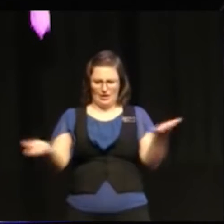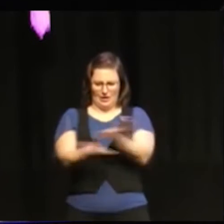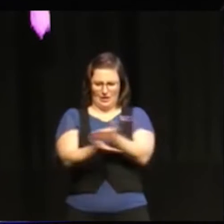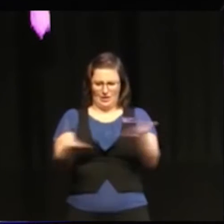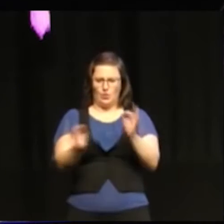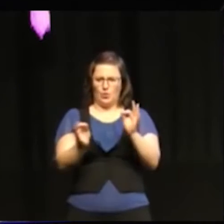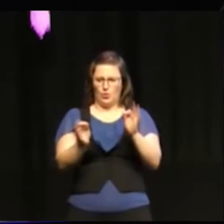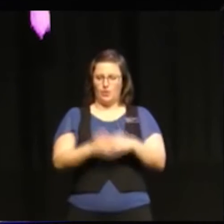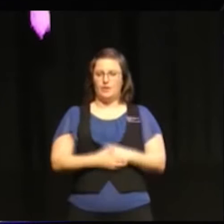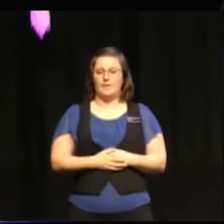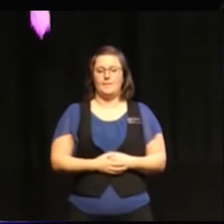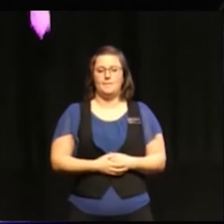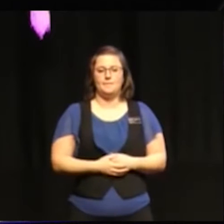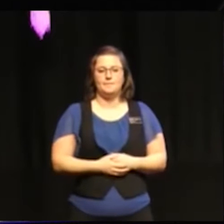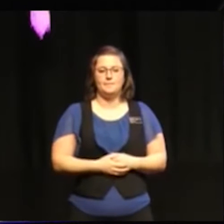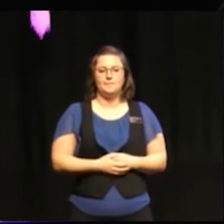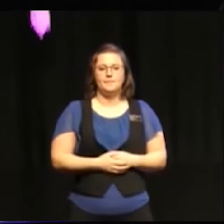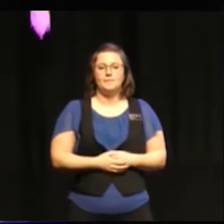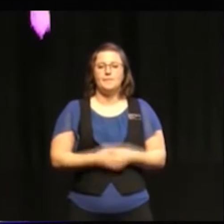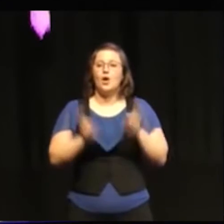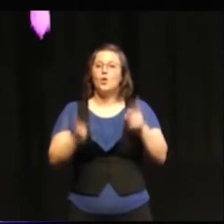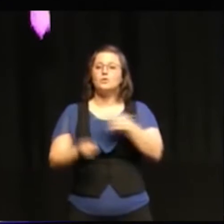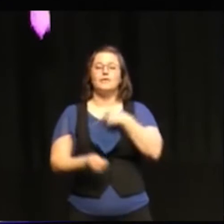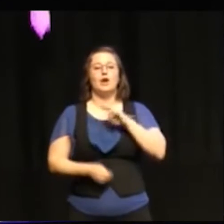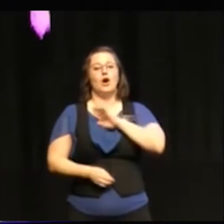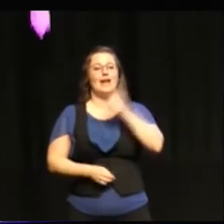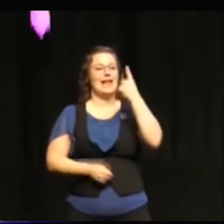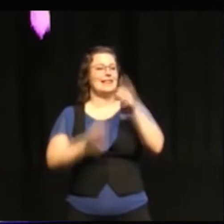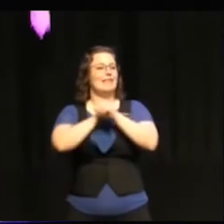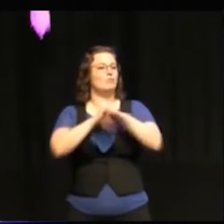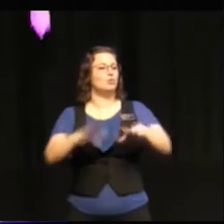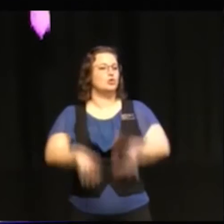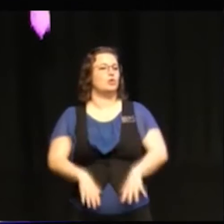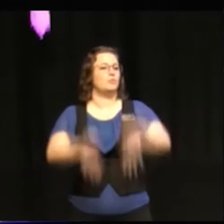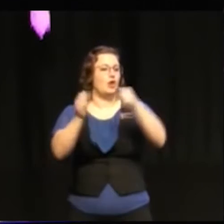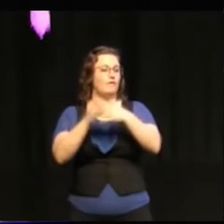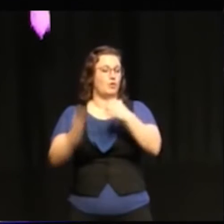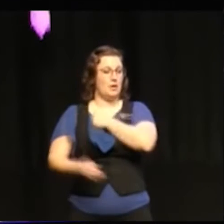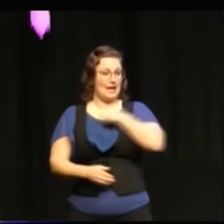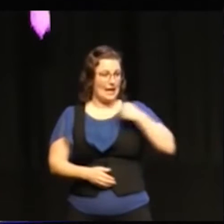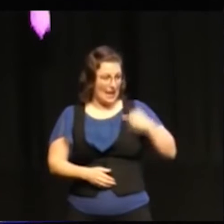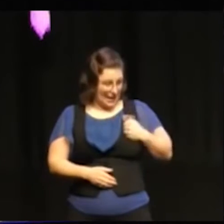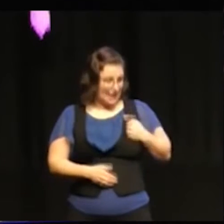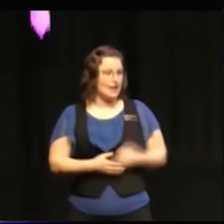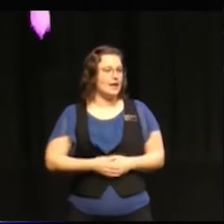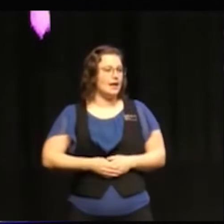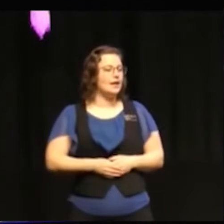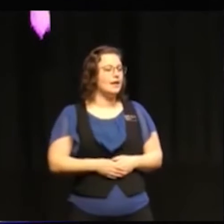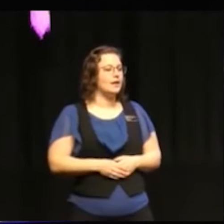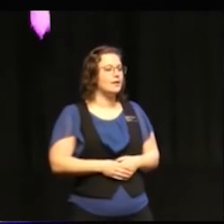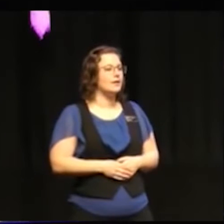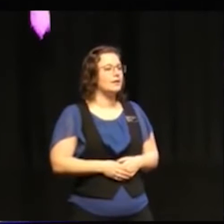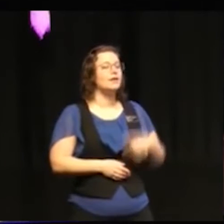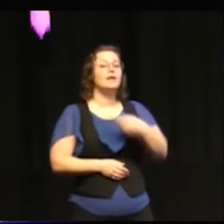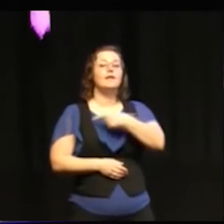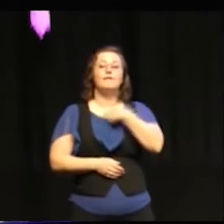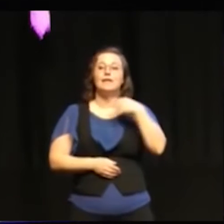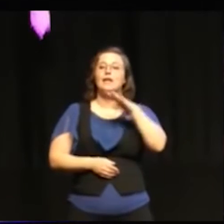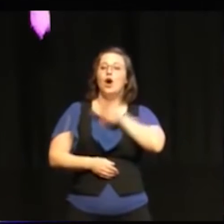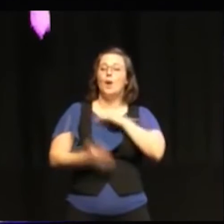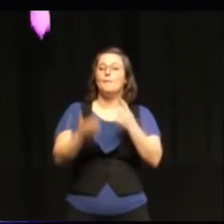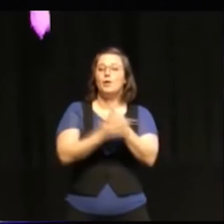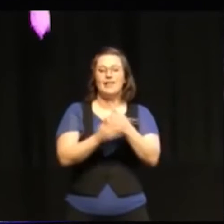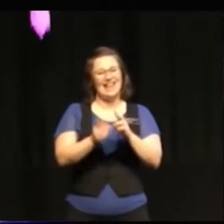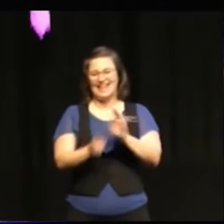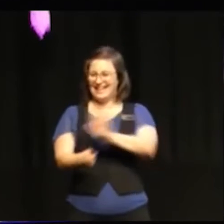Vi har också ett informationsuppdrag där vi har en möjlighet eller ni har